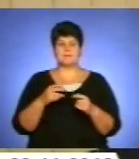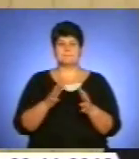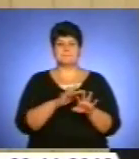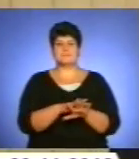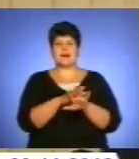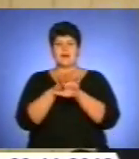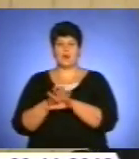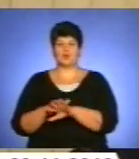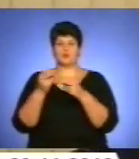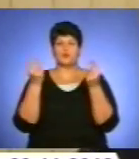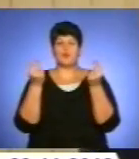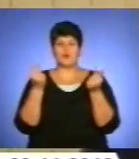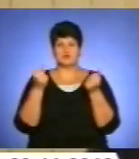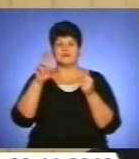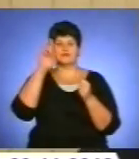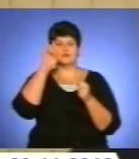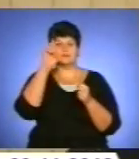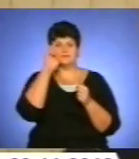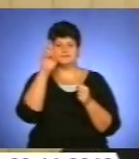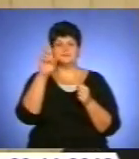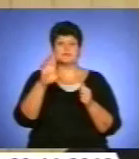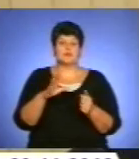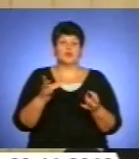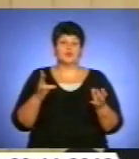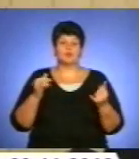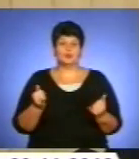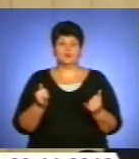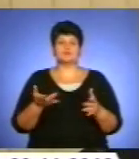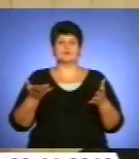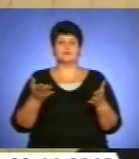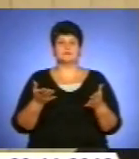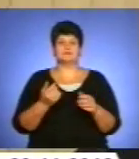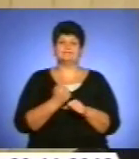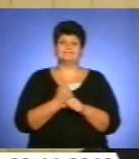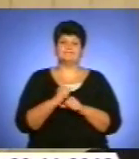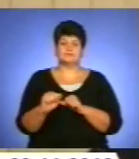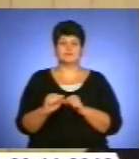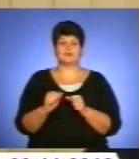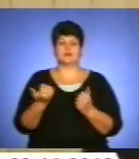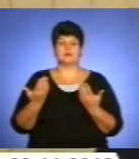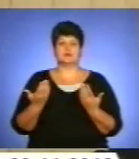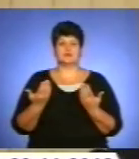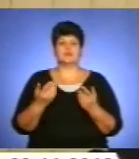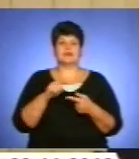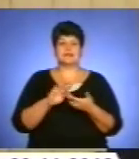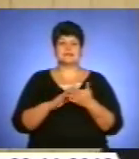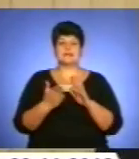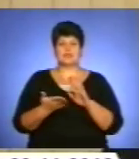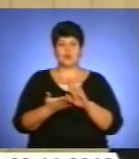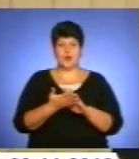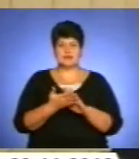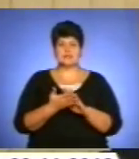державних коштів примусило чи змусило в такій ситуації